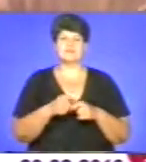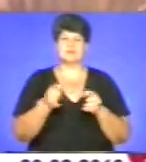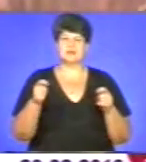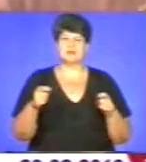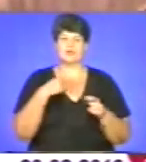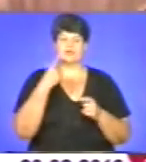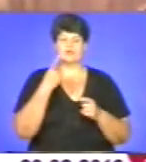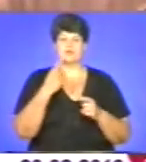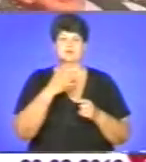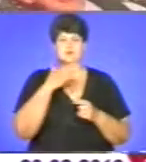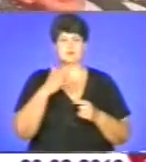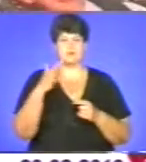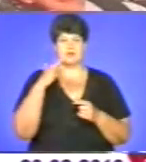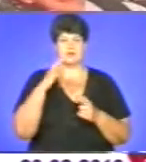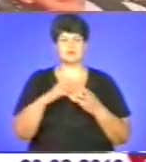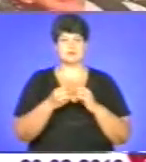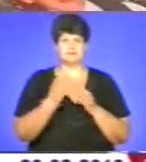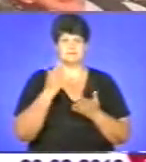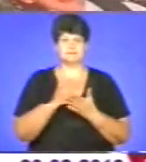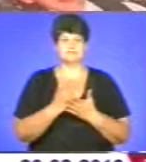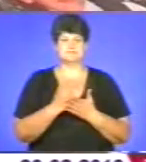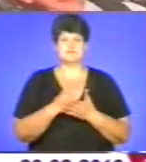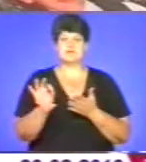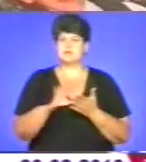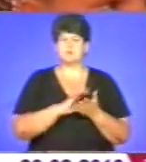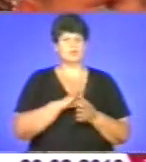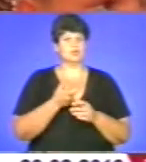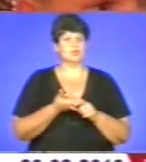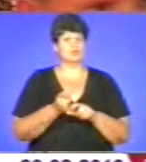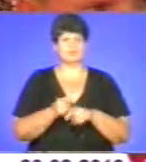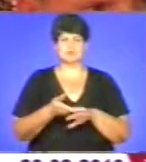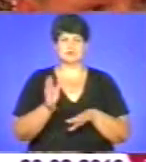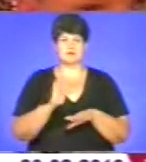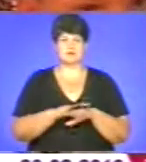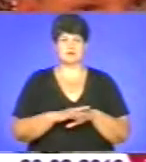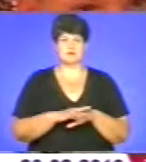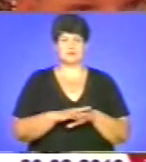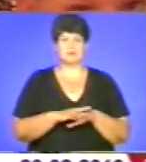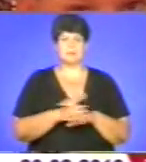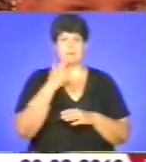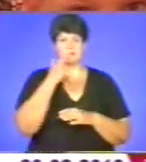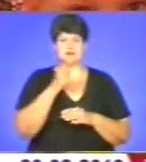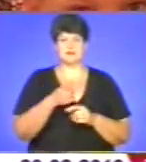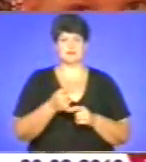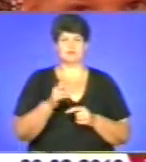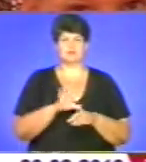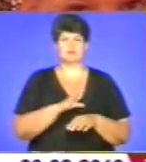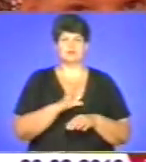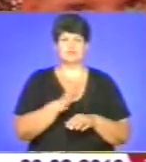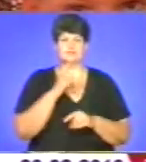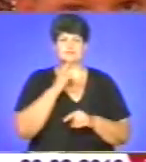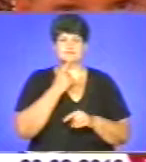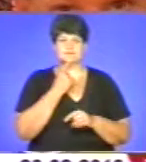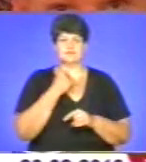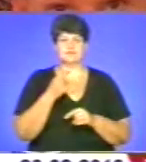психологічних бар'єрів подолати ще не вдалося. Зразу було дуже тяжко, тяжко мені було до нього привикати. Він ще додині